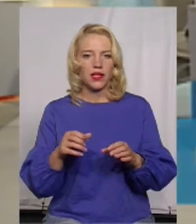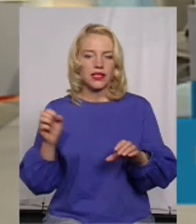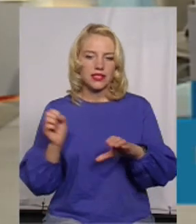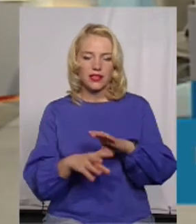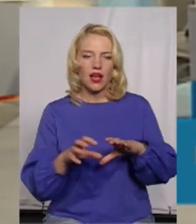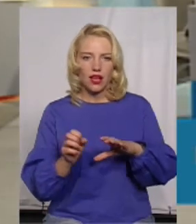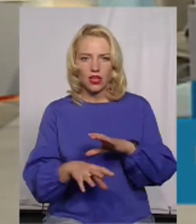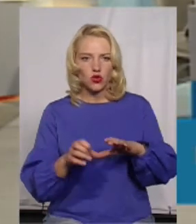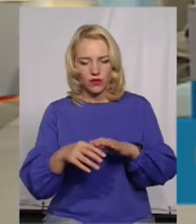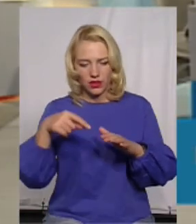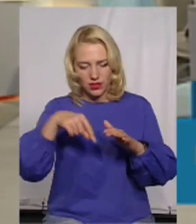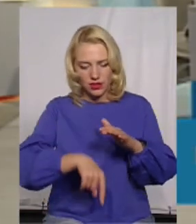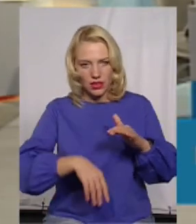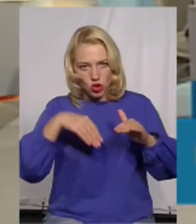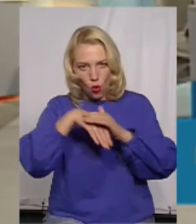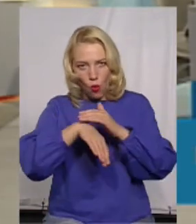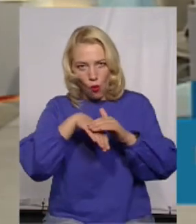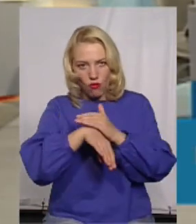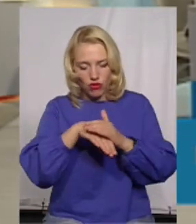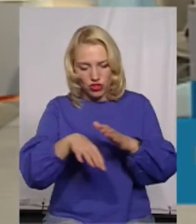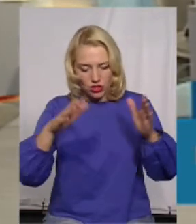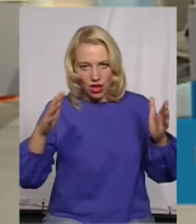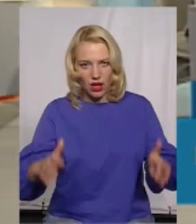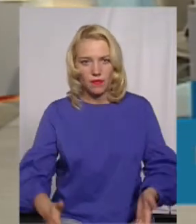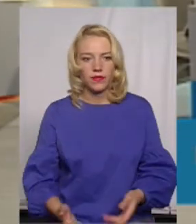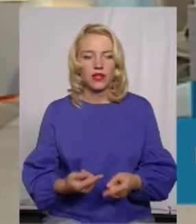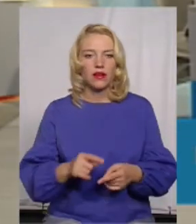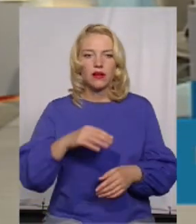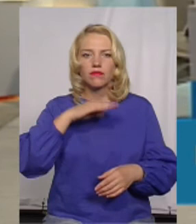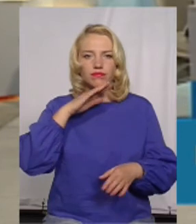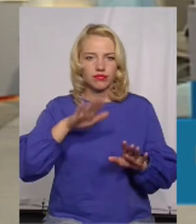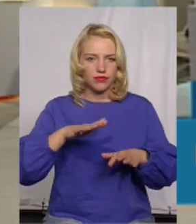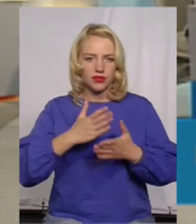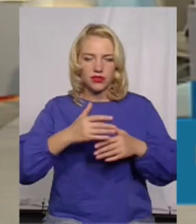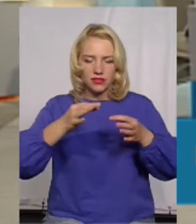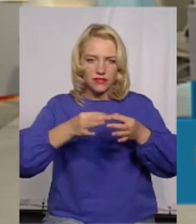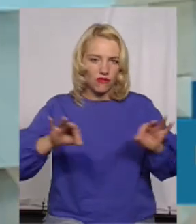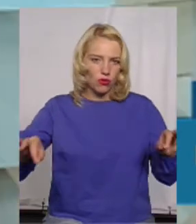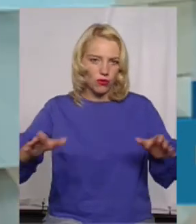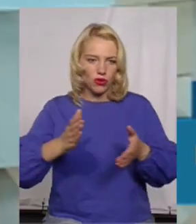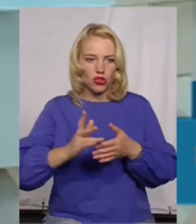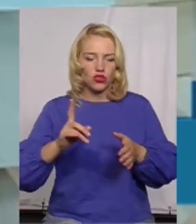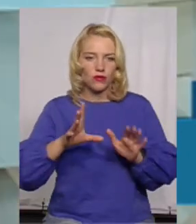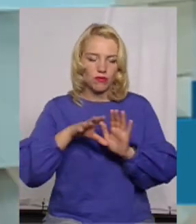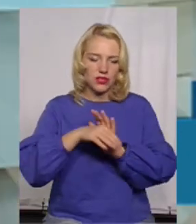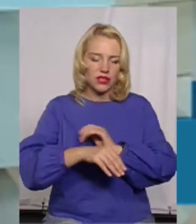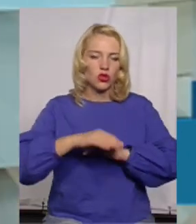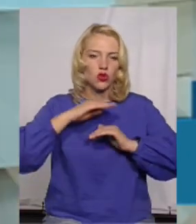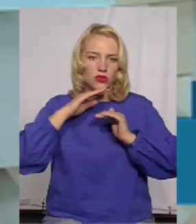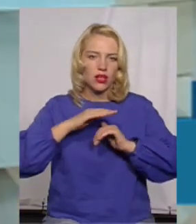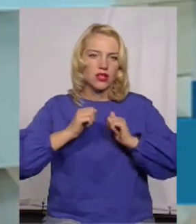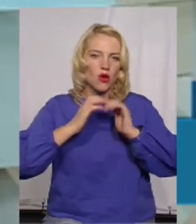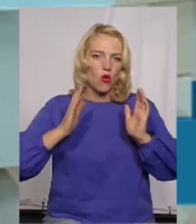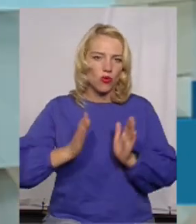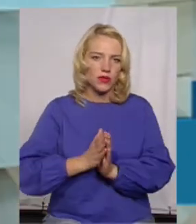підземні газосховища. Тобто, у нас підземних газосховищ на Україні предостатньо, щоб, в принципі, вмістити там достатній обсяг газу